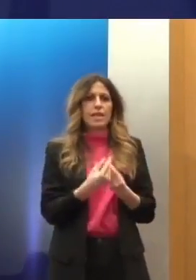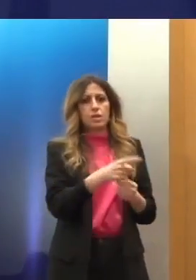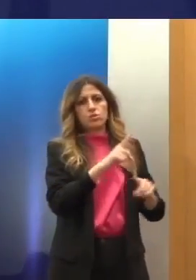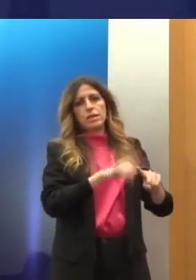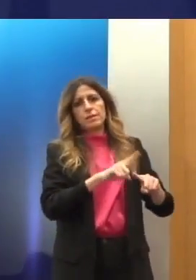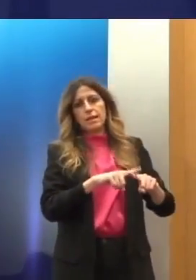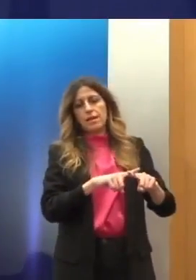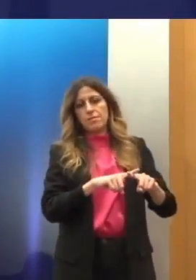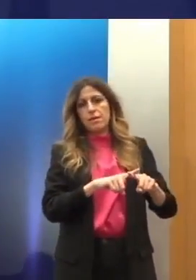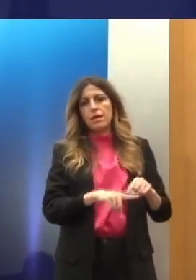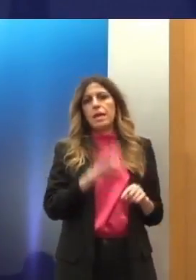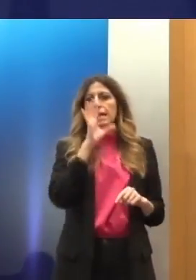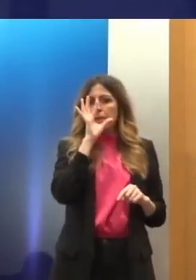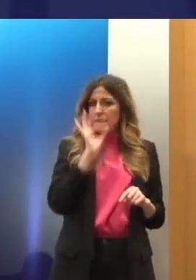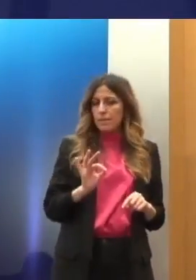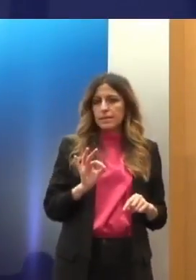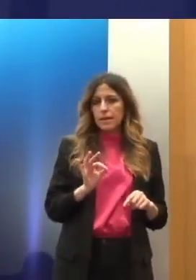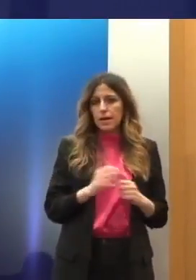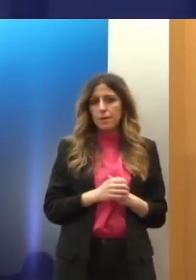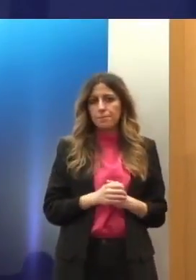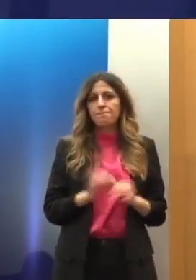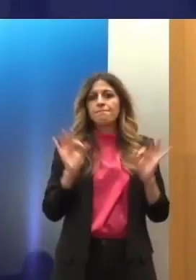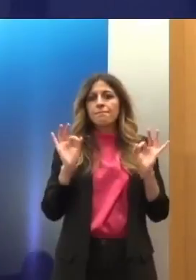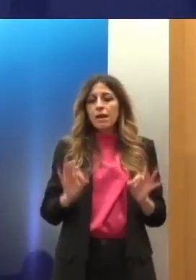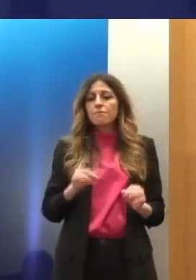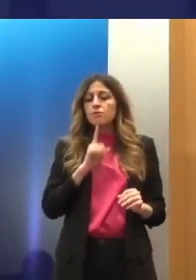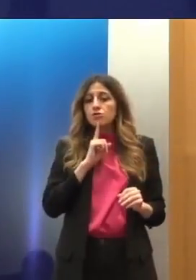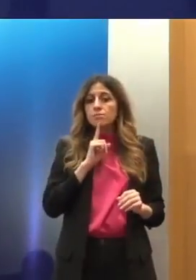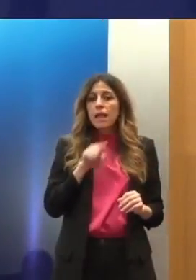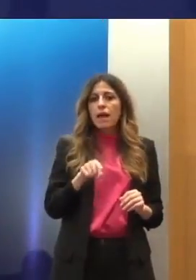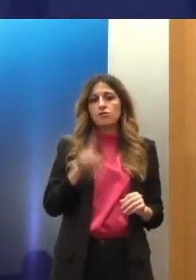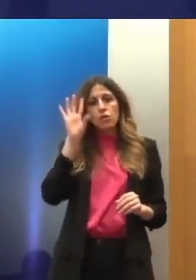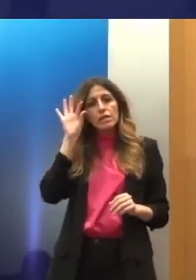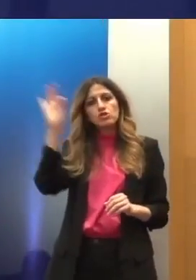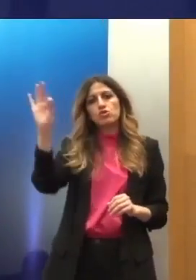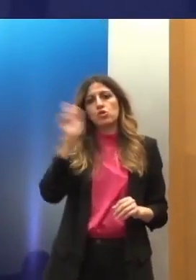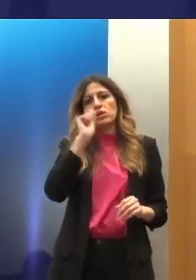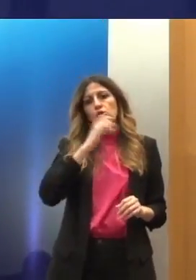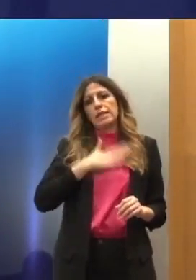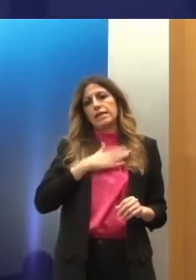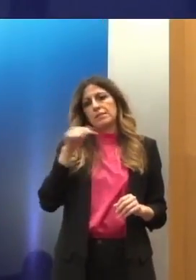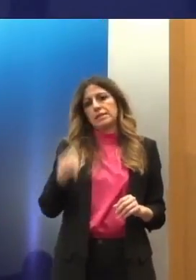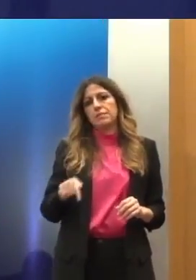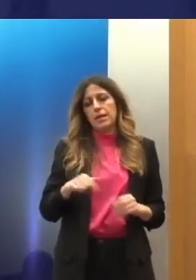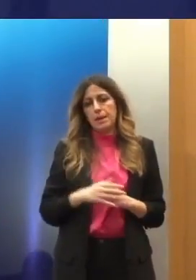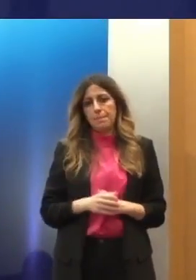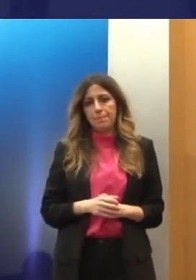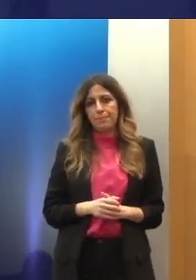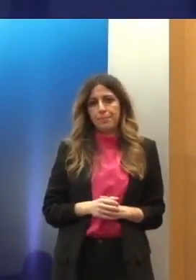είναι ακριβώς αυτό το οποίο αποτελεί και το ζητούμενο της πολιτικής μας σήμερα. Εκείνο που